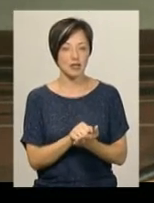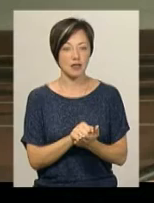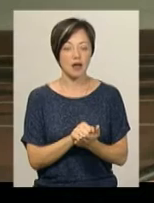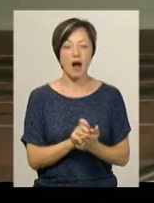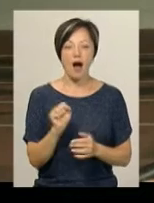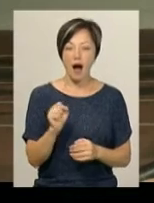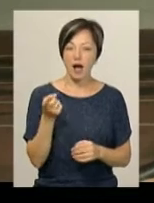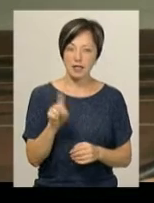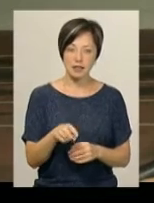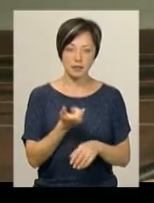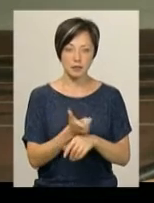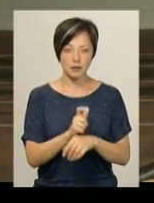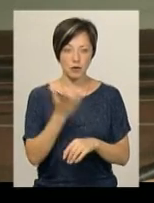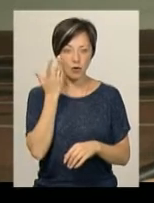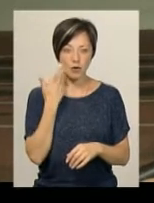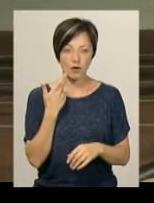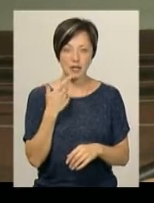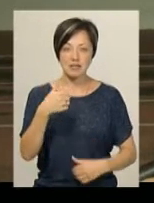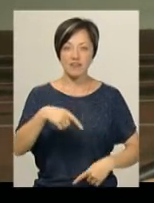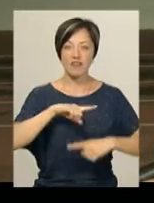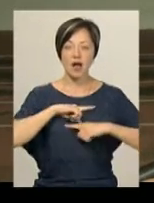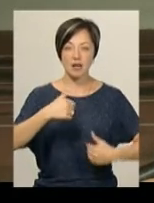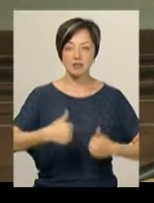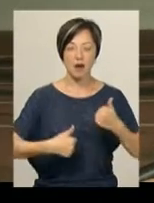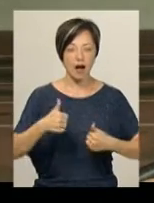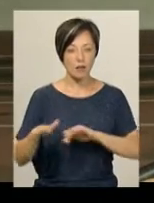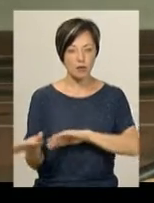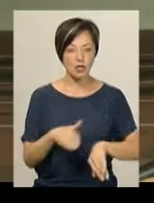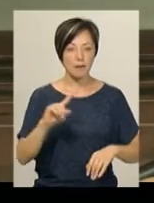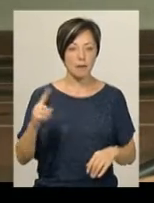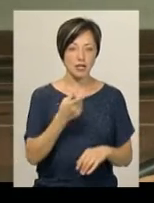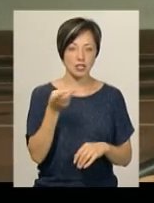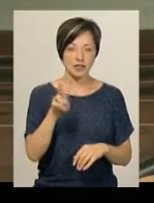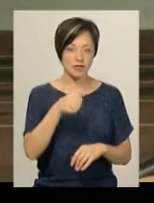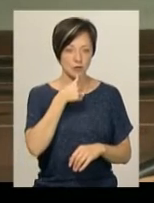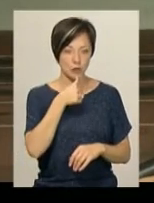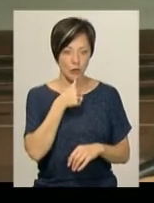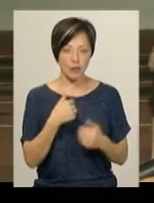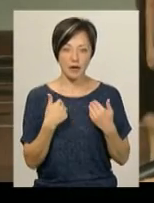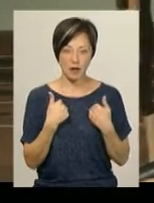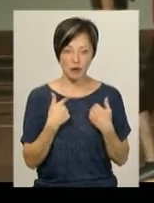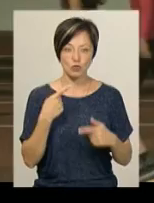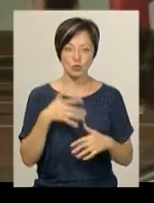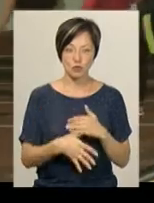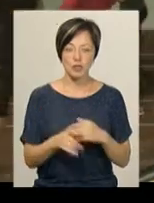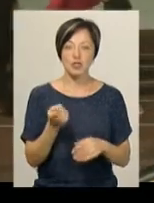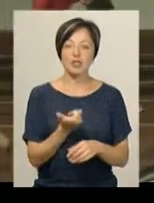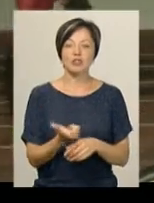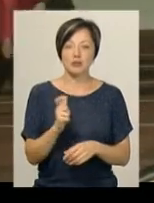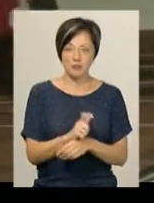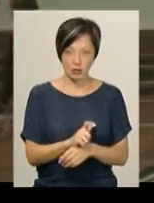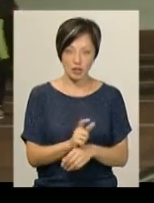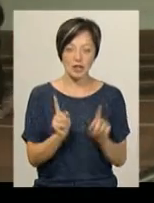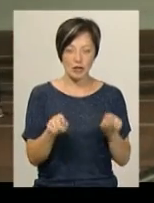Тим паче, коли ми зайшли на фінальні змагання і пройшли перші дві спроби, я зрозуміла ще більше